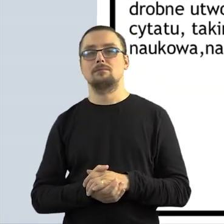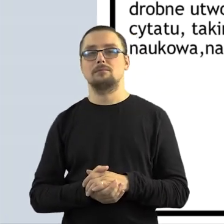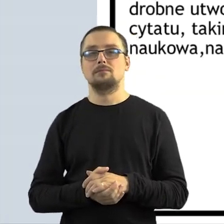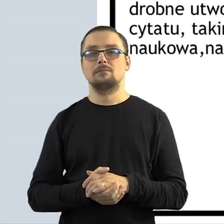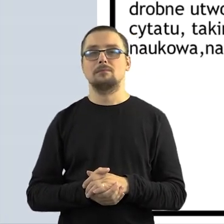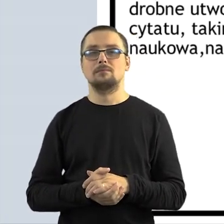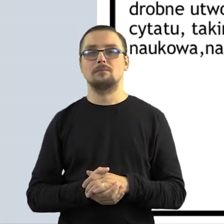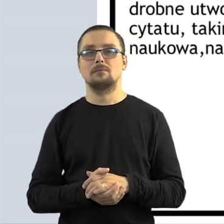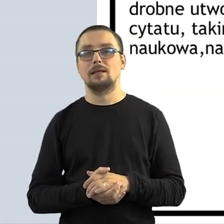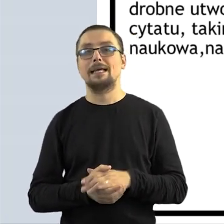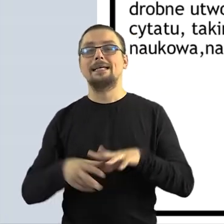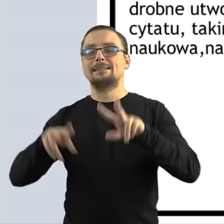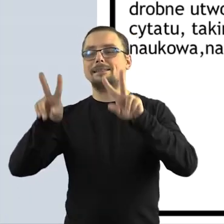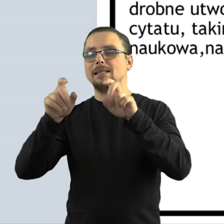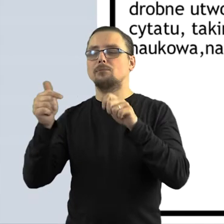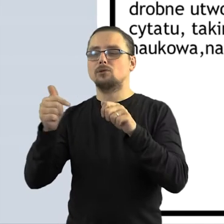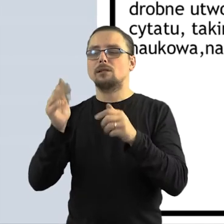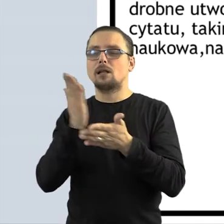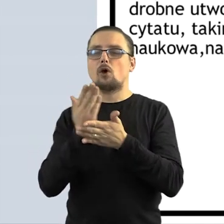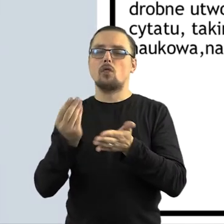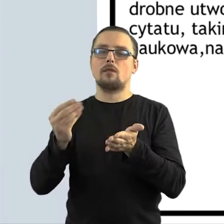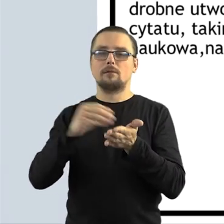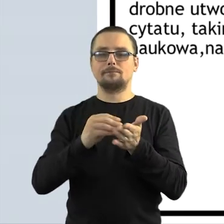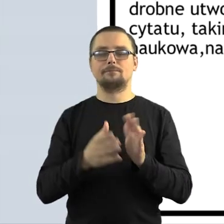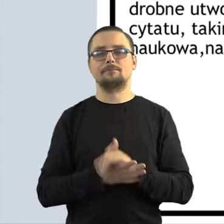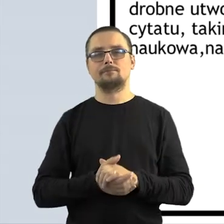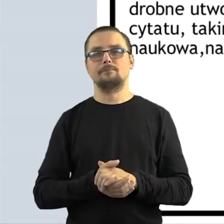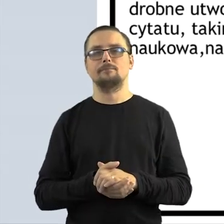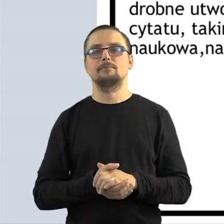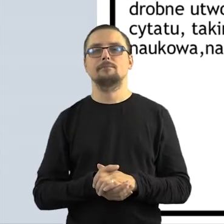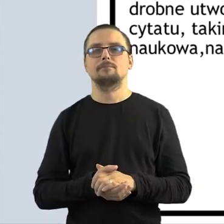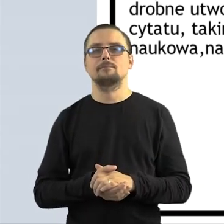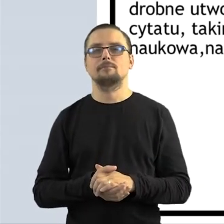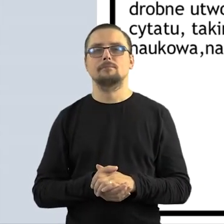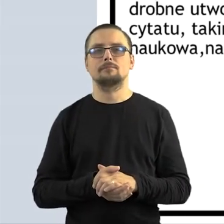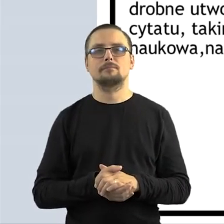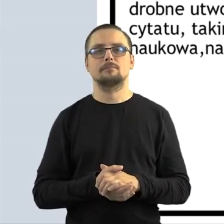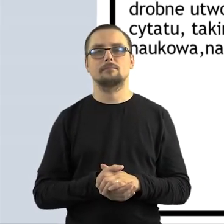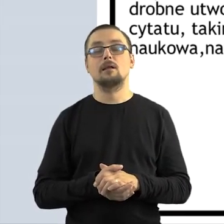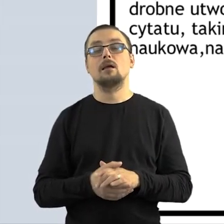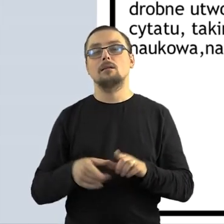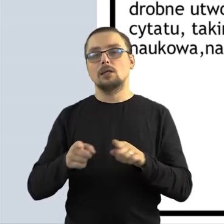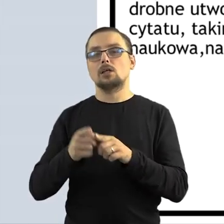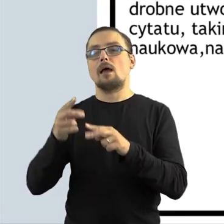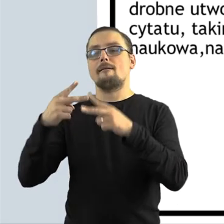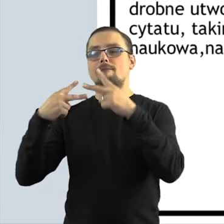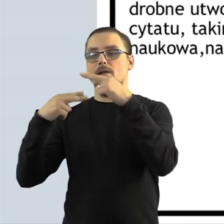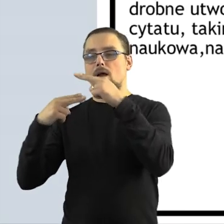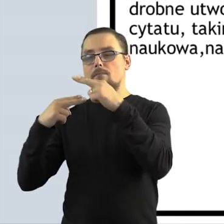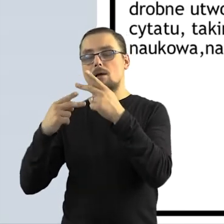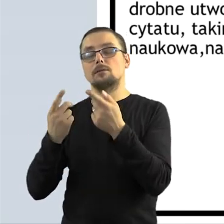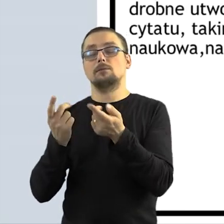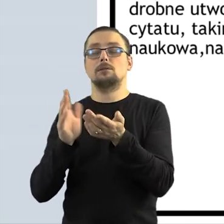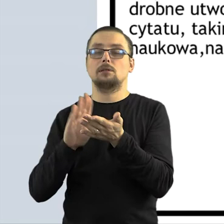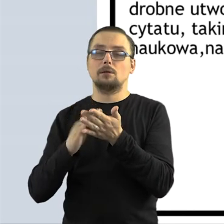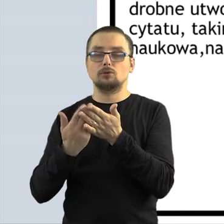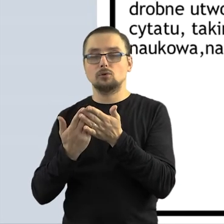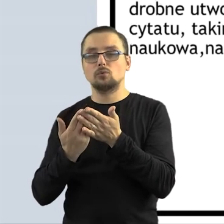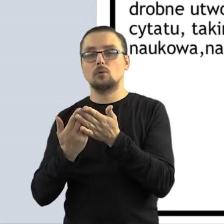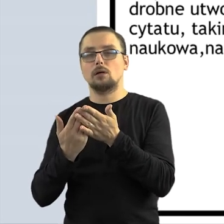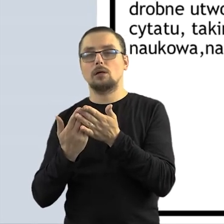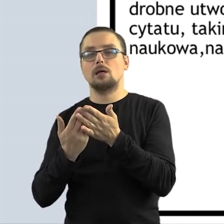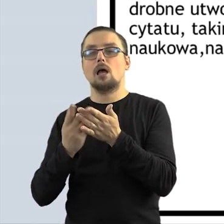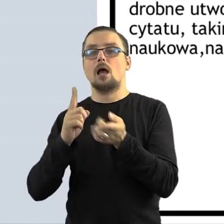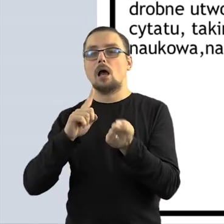Po drugie muszą być to rozpowszechnione utwory, fragmenty rozpowszechnionych utworów, bądź też w całości fotografie, bądź też